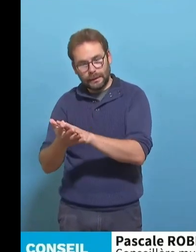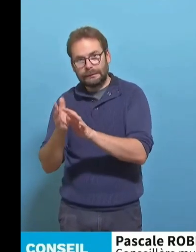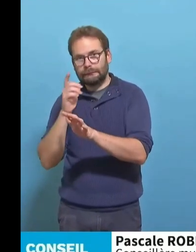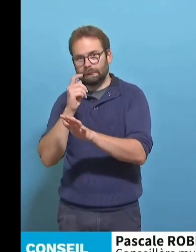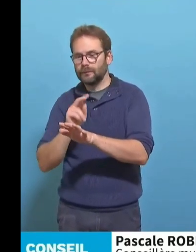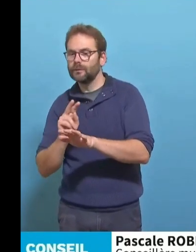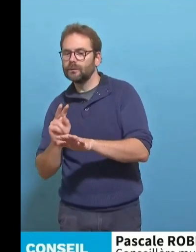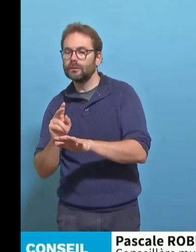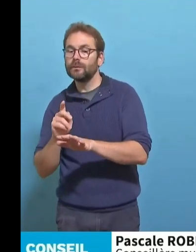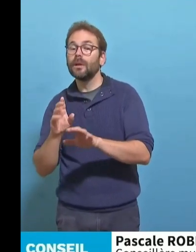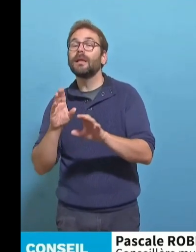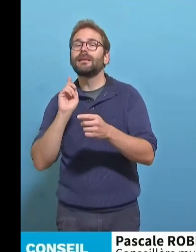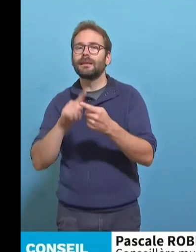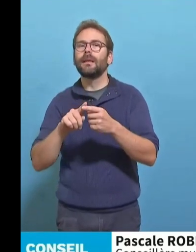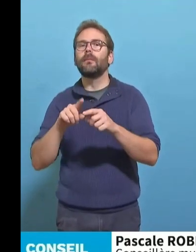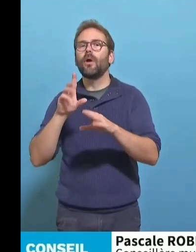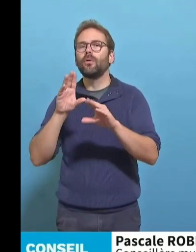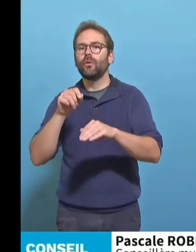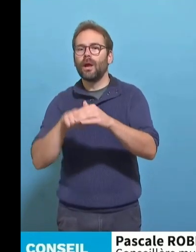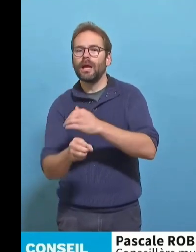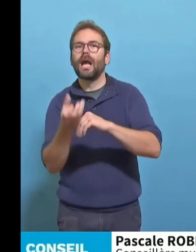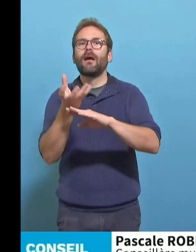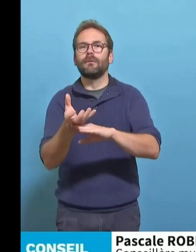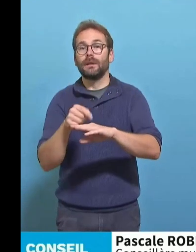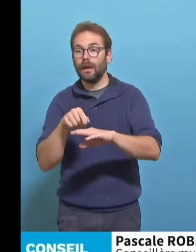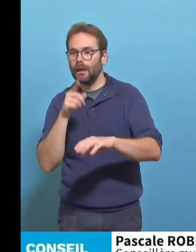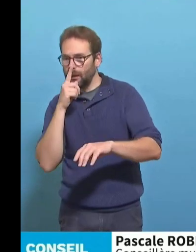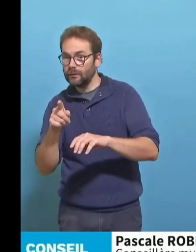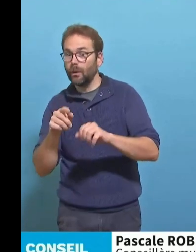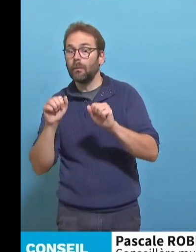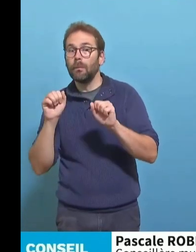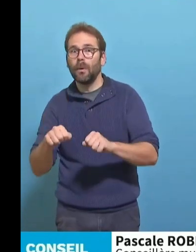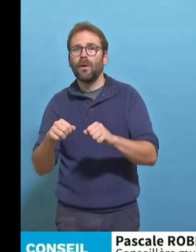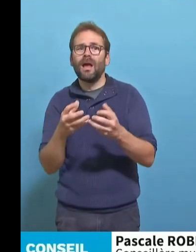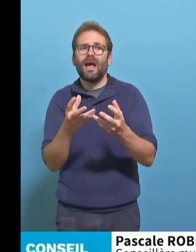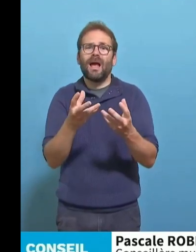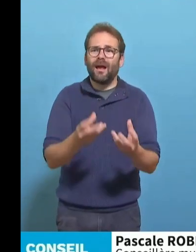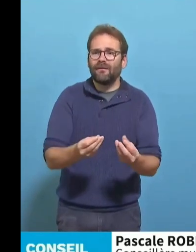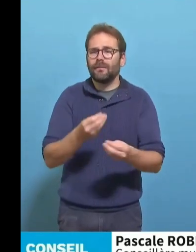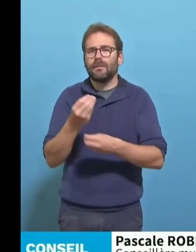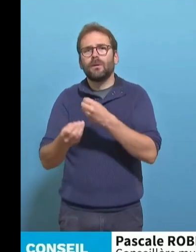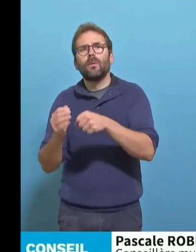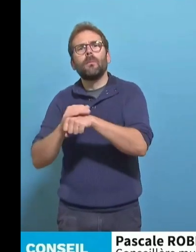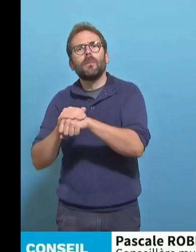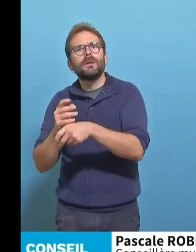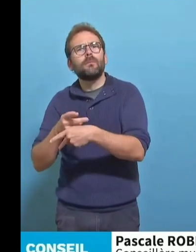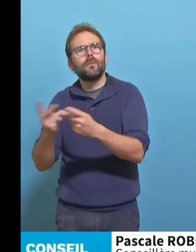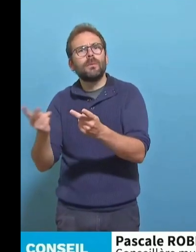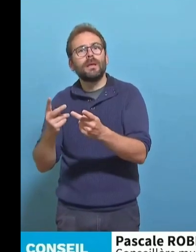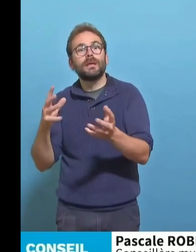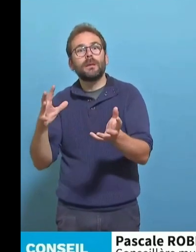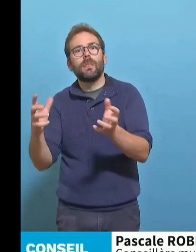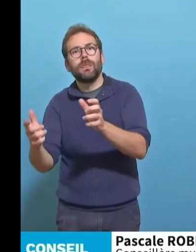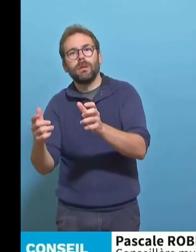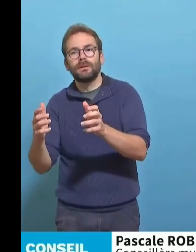le cadre des lieux à réinventer, ne viennent pas affaiblir, voire s'opposer aux politiques publiques établies, notre